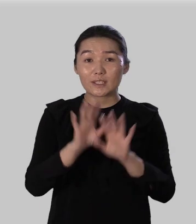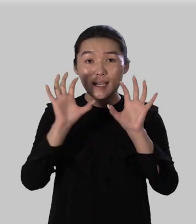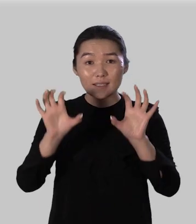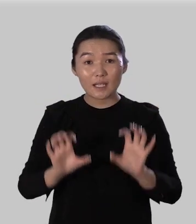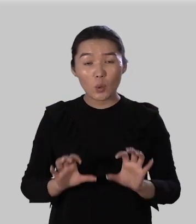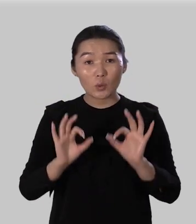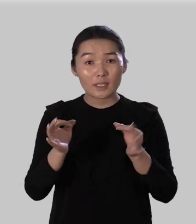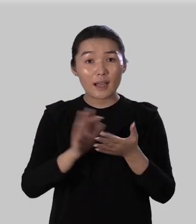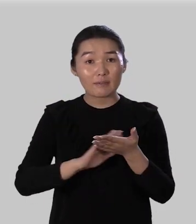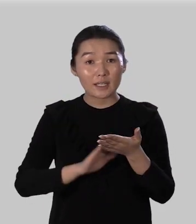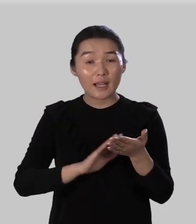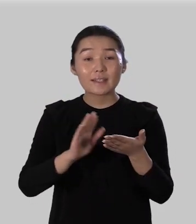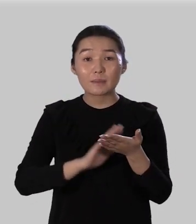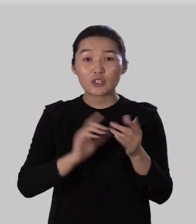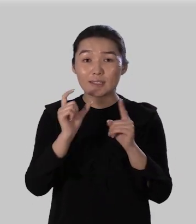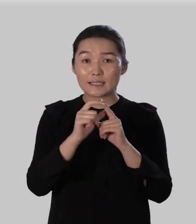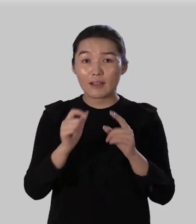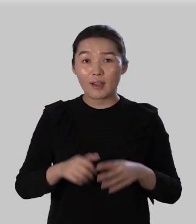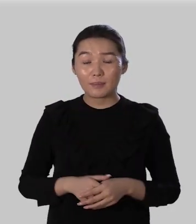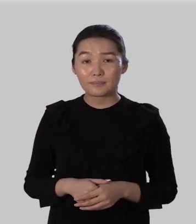орфографии и запишите слова